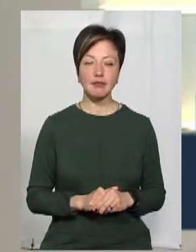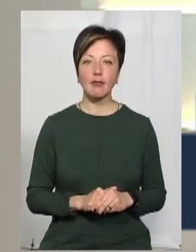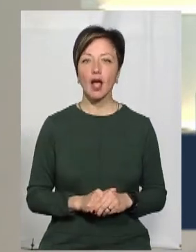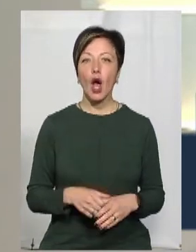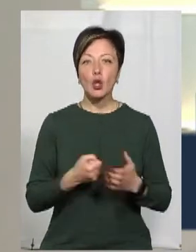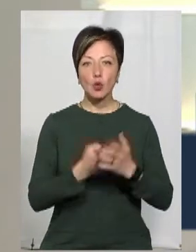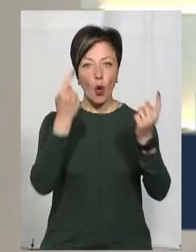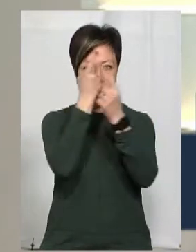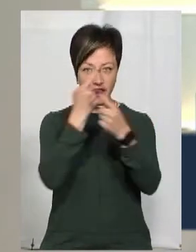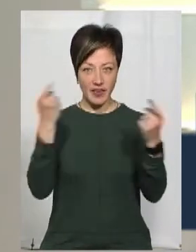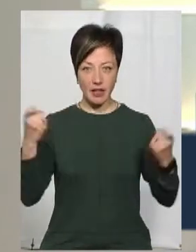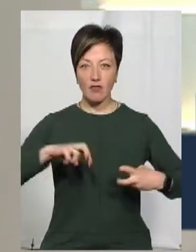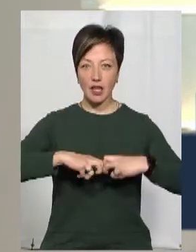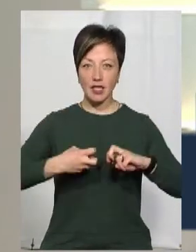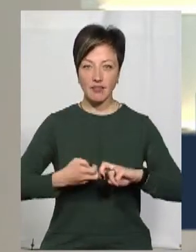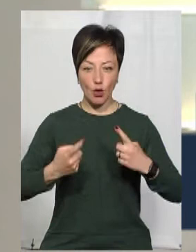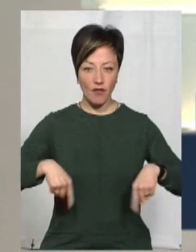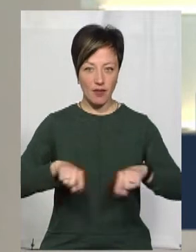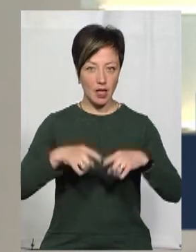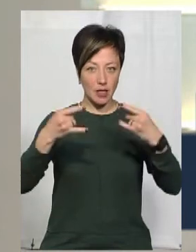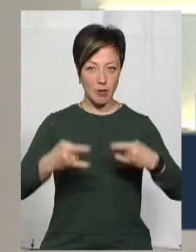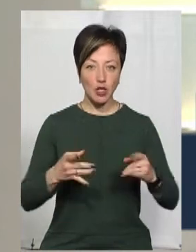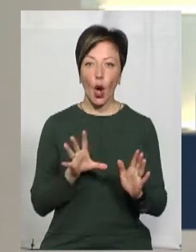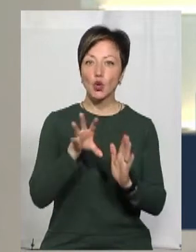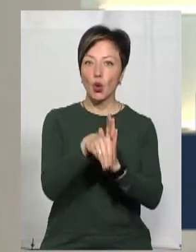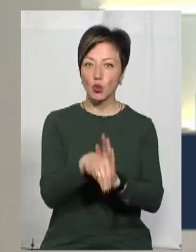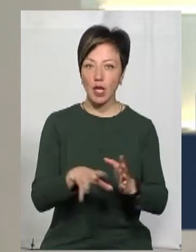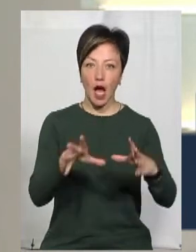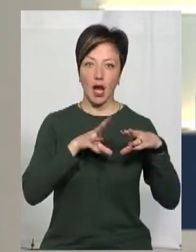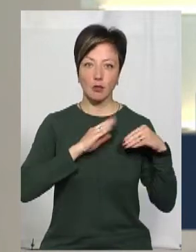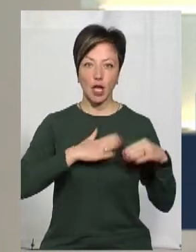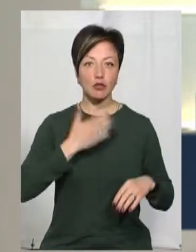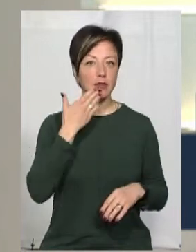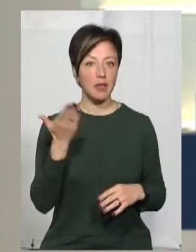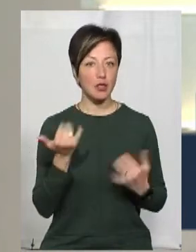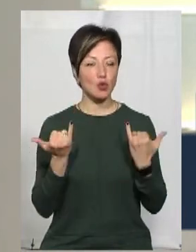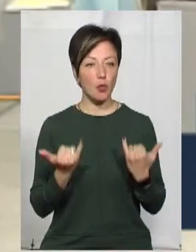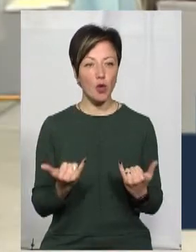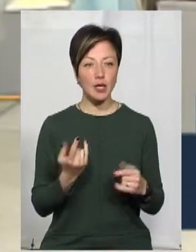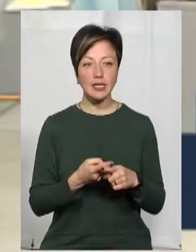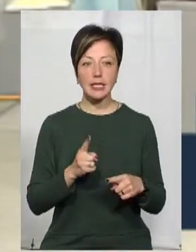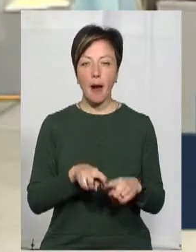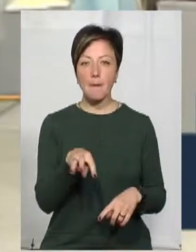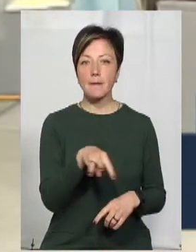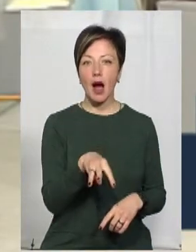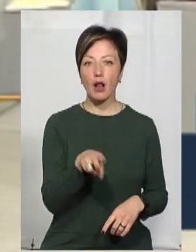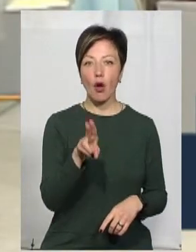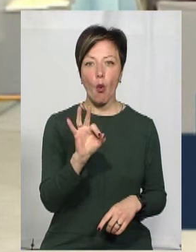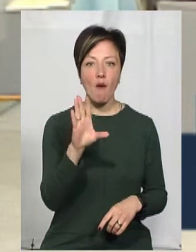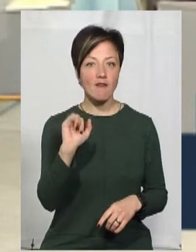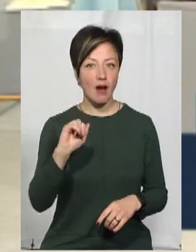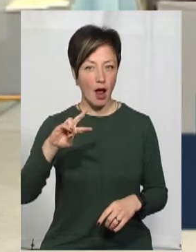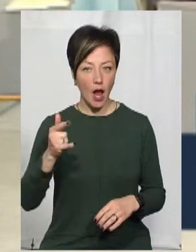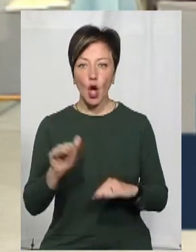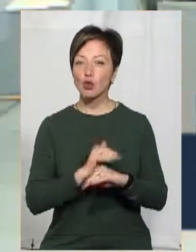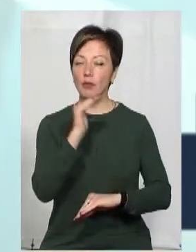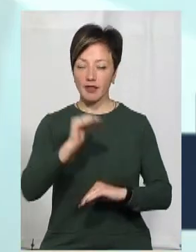ефіру останньої франківської філії долучимось і ми разом із нашим спікером сьогоднішнім це Михайло Коваль.